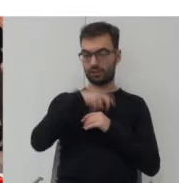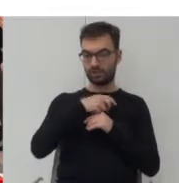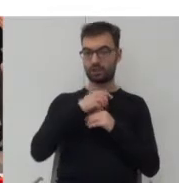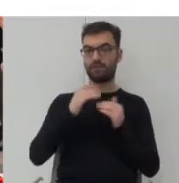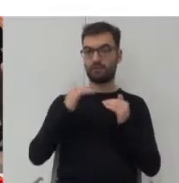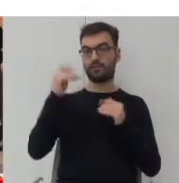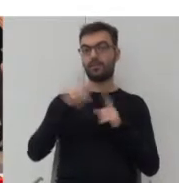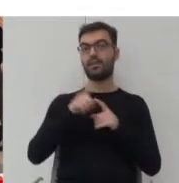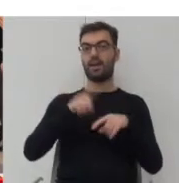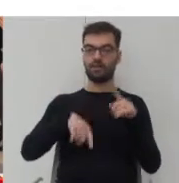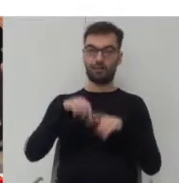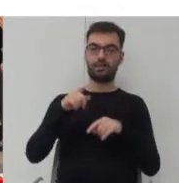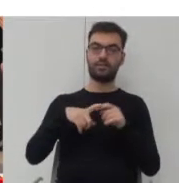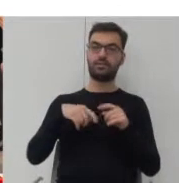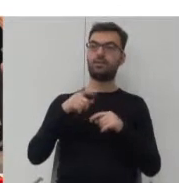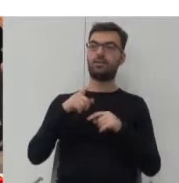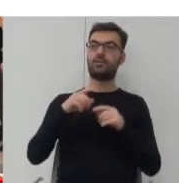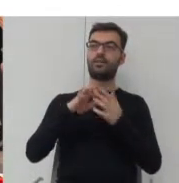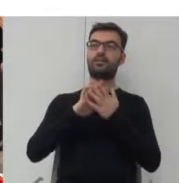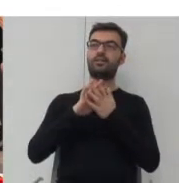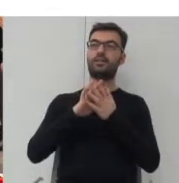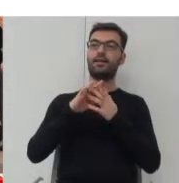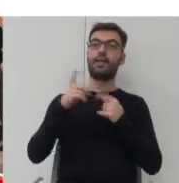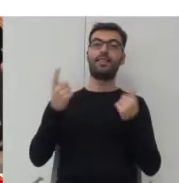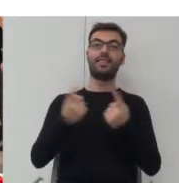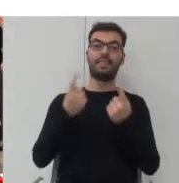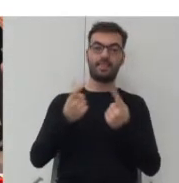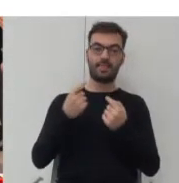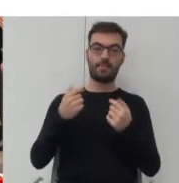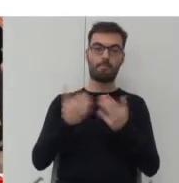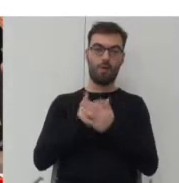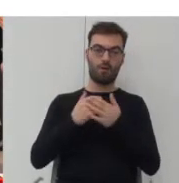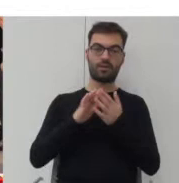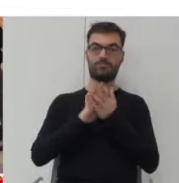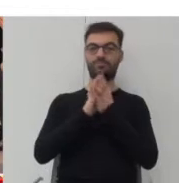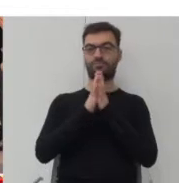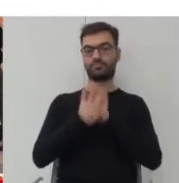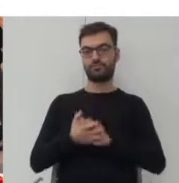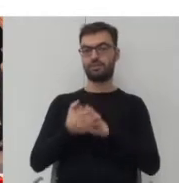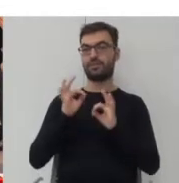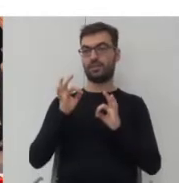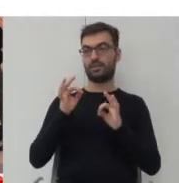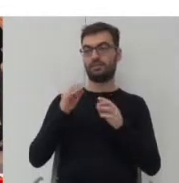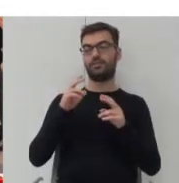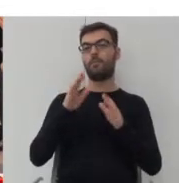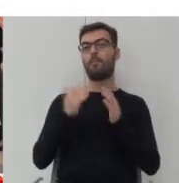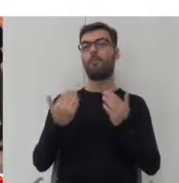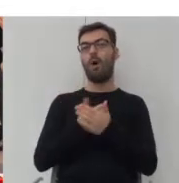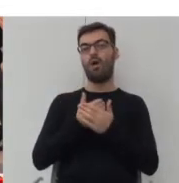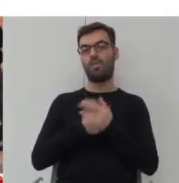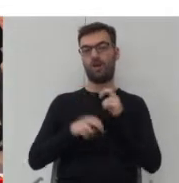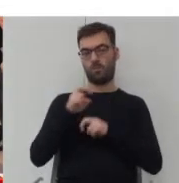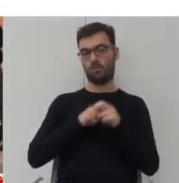naturalnie nastąpiła pewna demokratyzacja takiego trendu i teraz nagle mówimy o pewnym właśnie pewnej modzie na ruch i